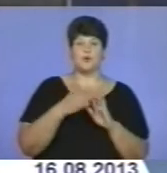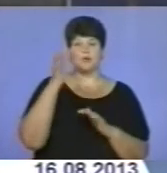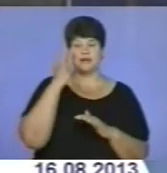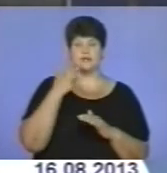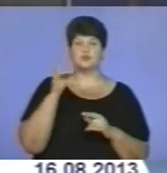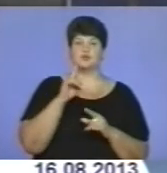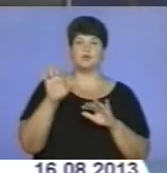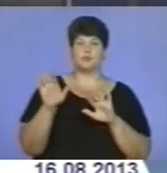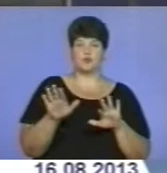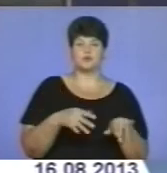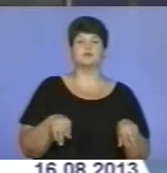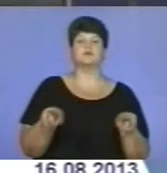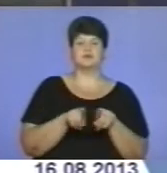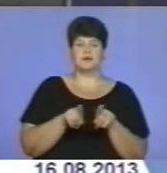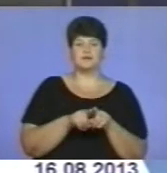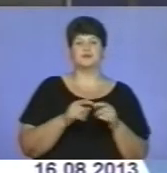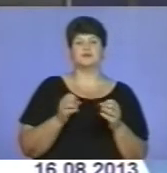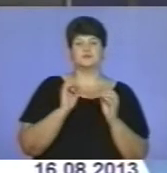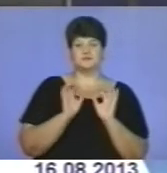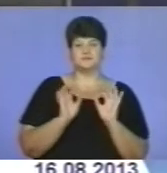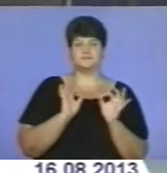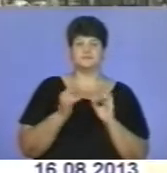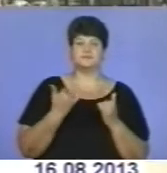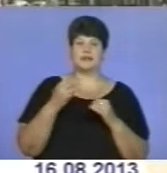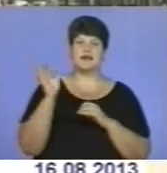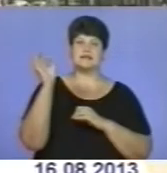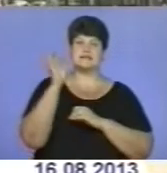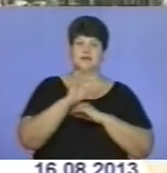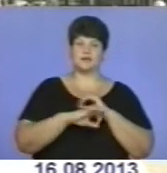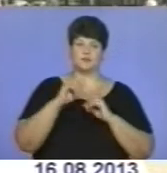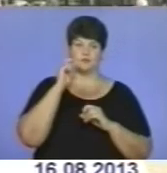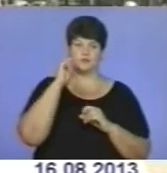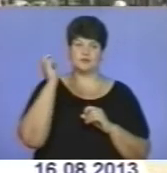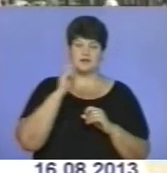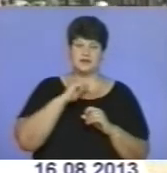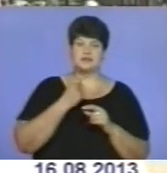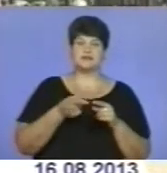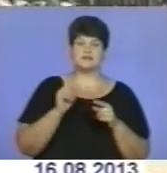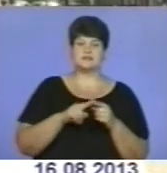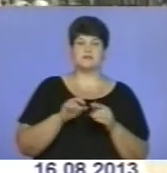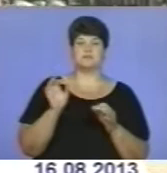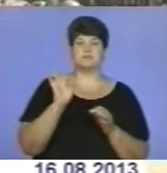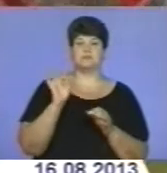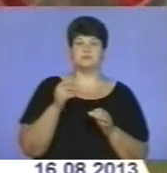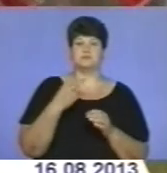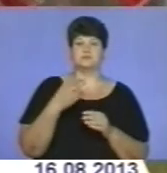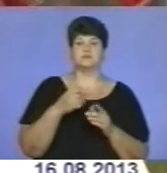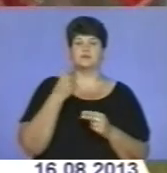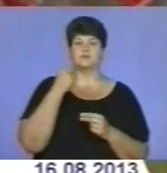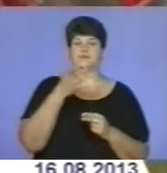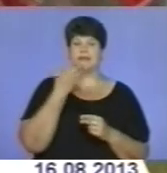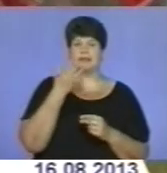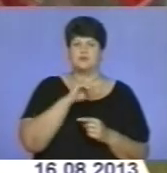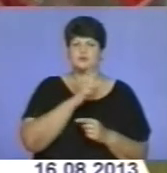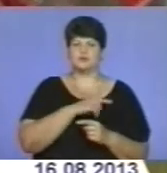що минає, типове для західного регіону, кажуть синоптики. Температурні показники перевищували норму лише у червні. За цей же